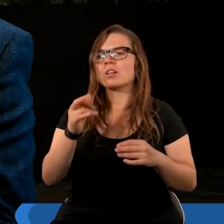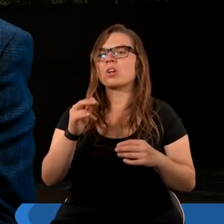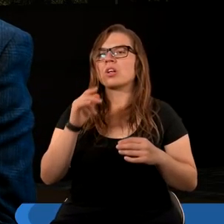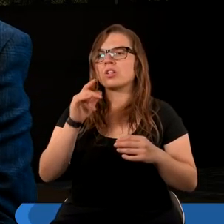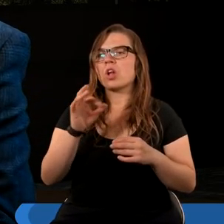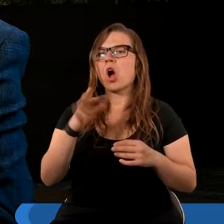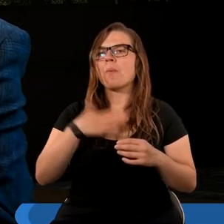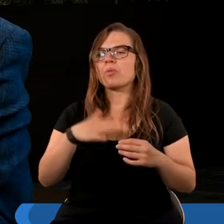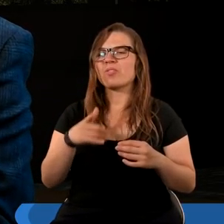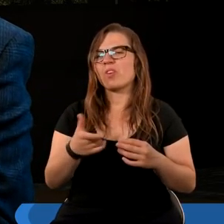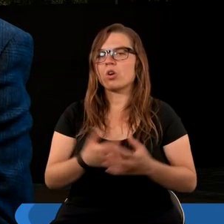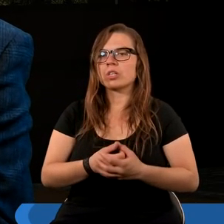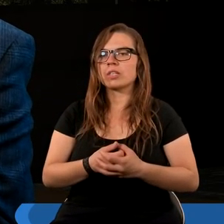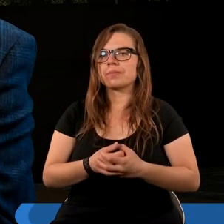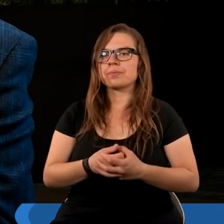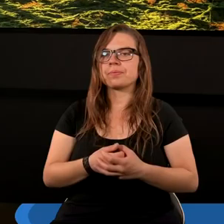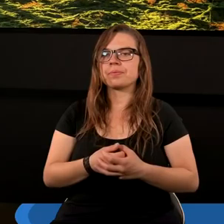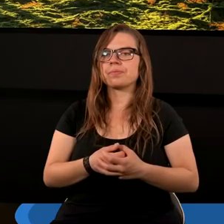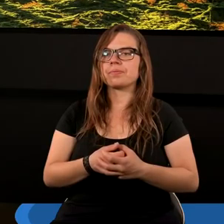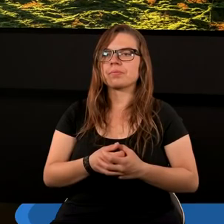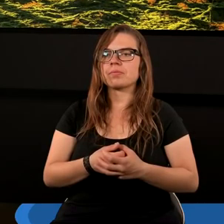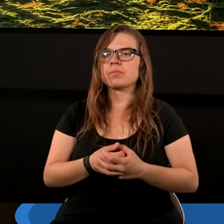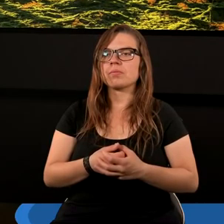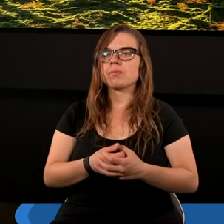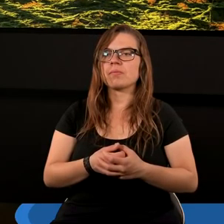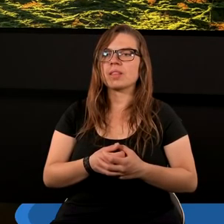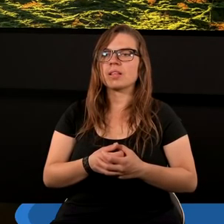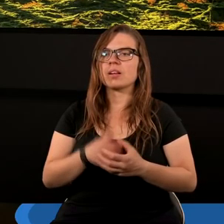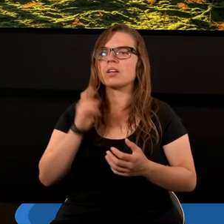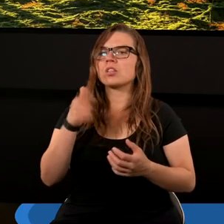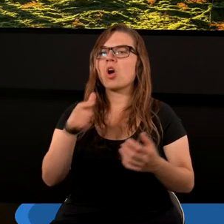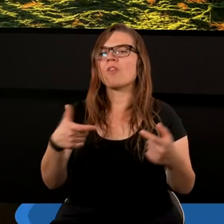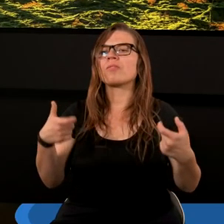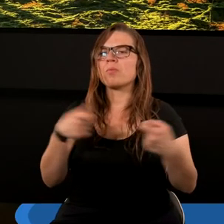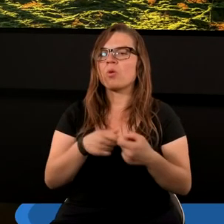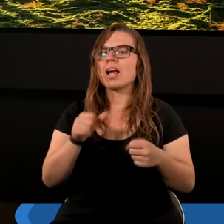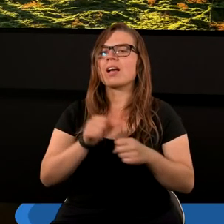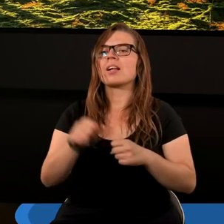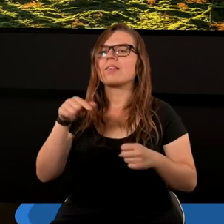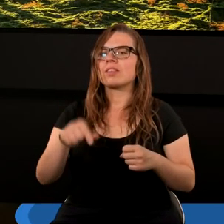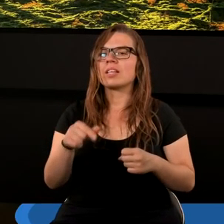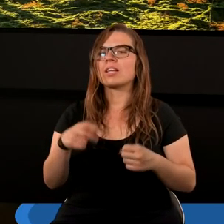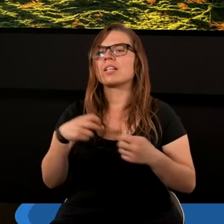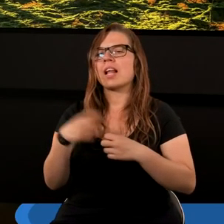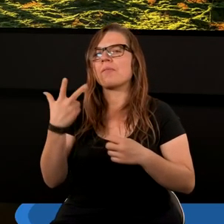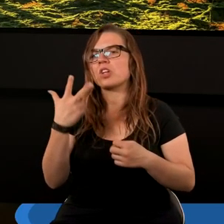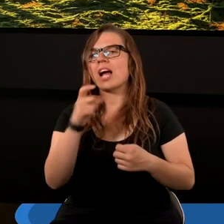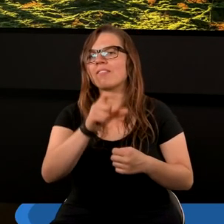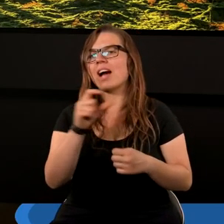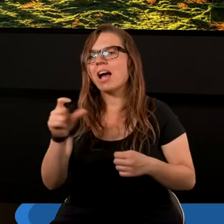i Obrzydliwości i Ziemi. Co wspólnego jest w tych trzech